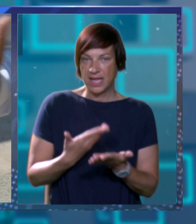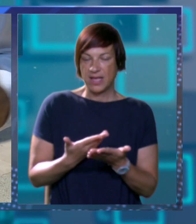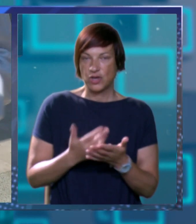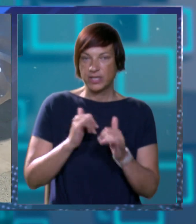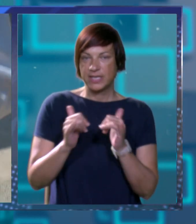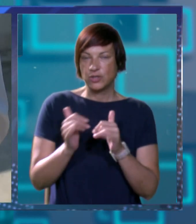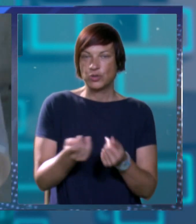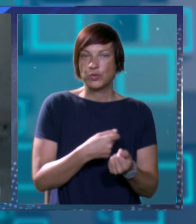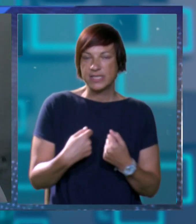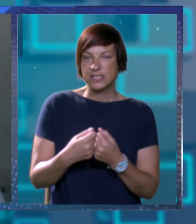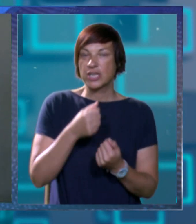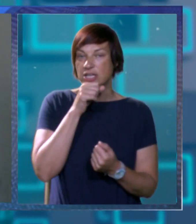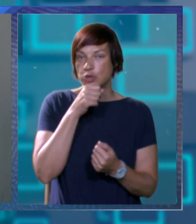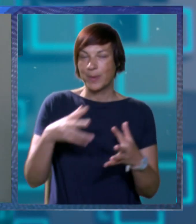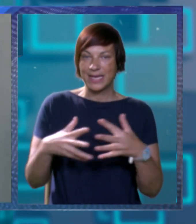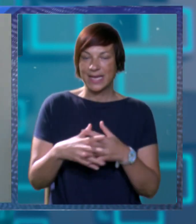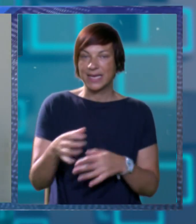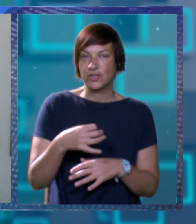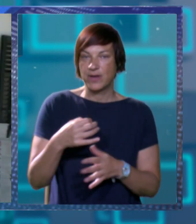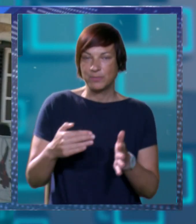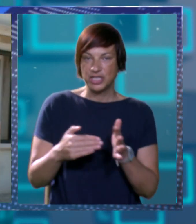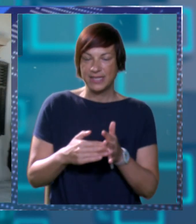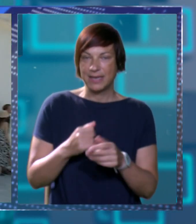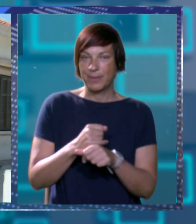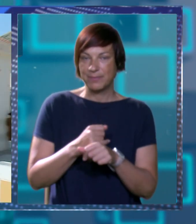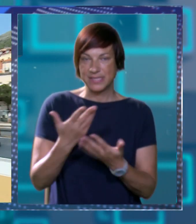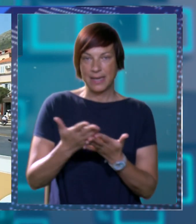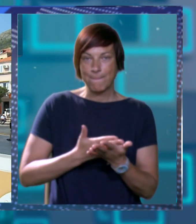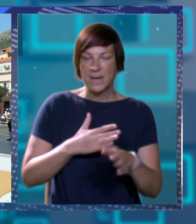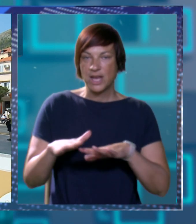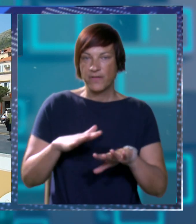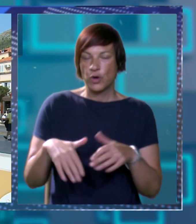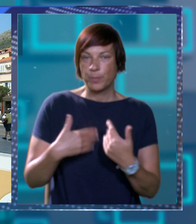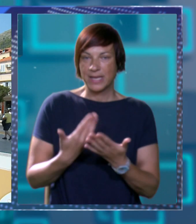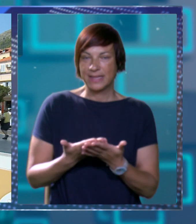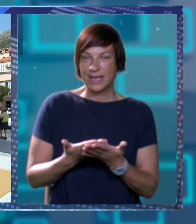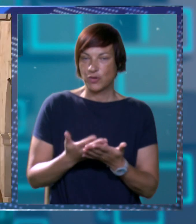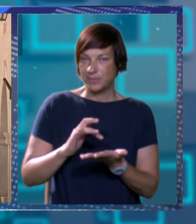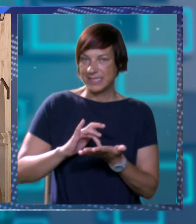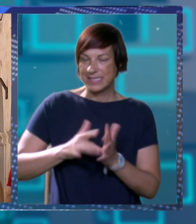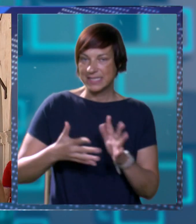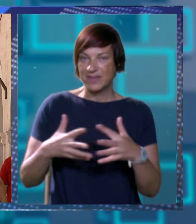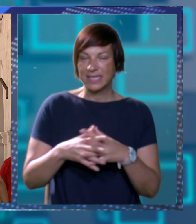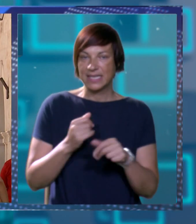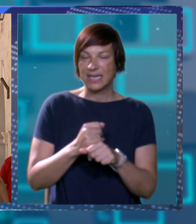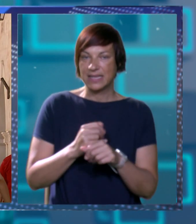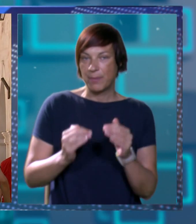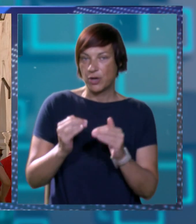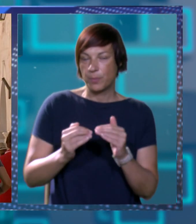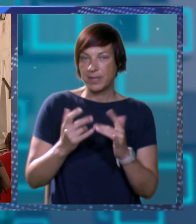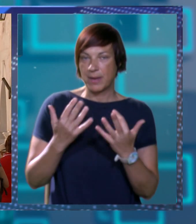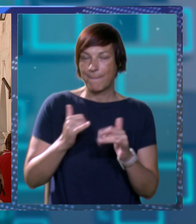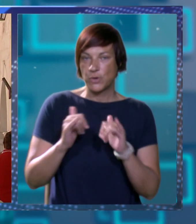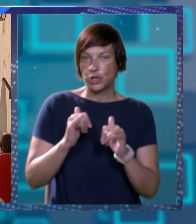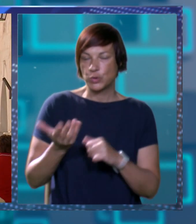Konkretno turističke zajednice županija, gradova i općina trebale bi izraditi planove upravljanja. Tako bi se za svaki grad napravio optimalan